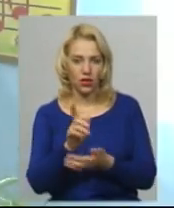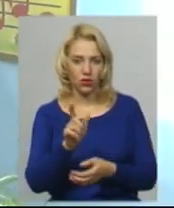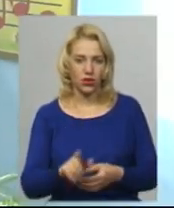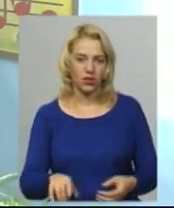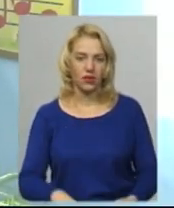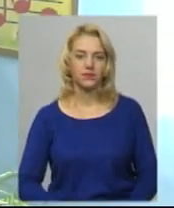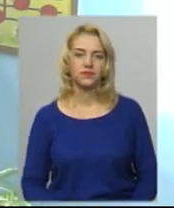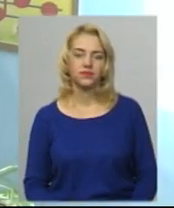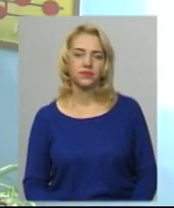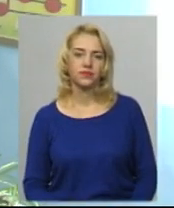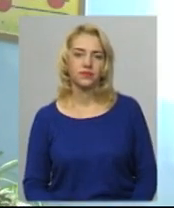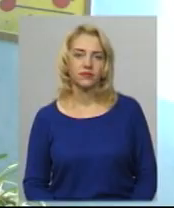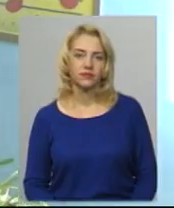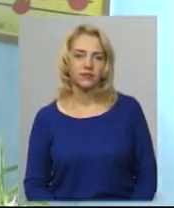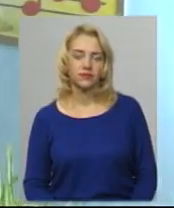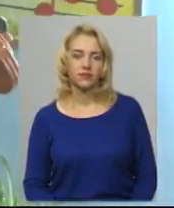Ігор.